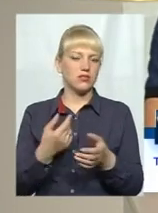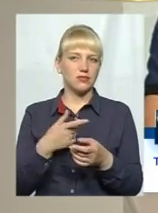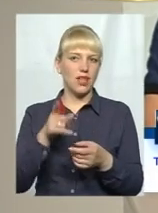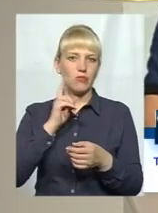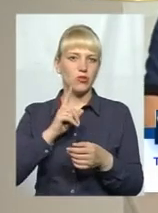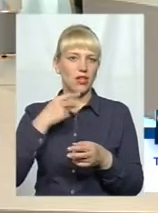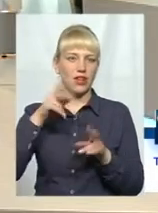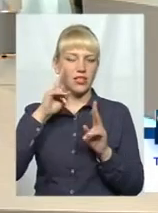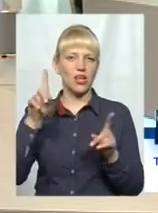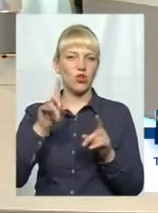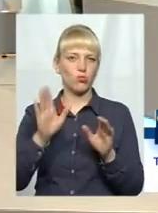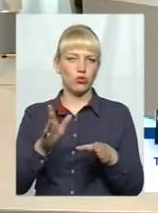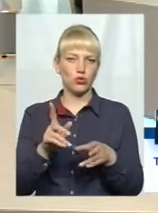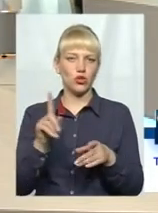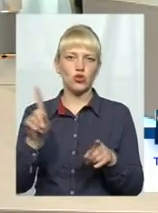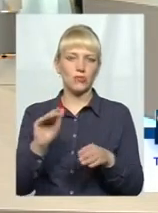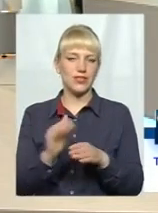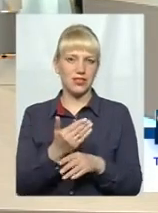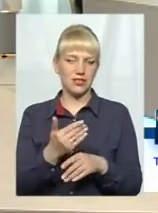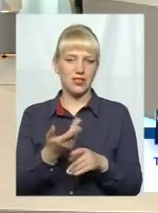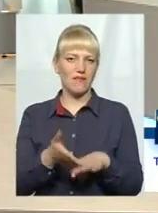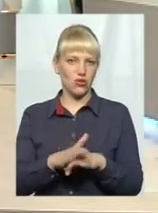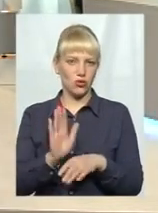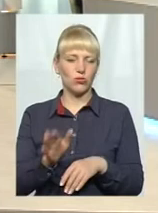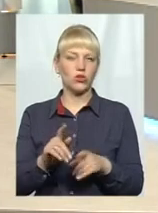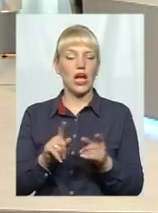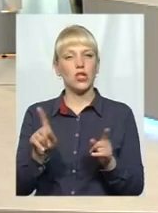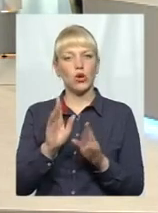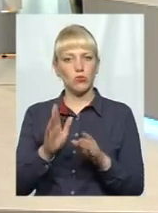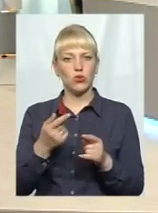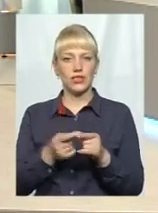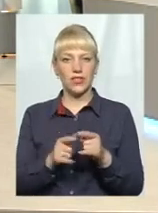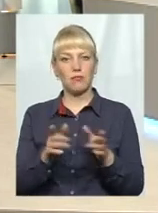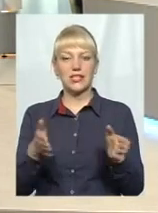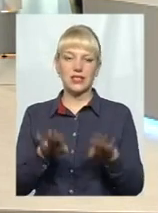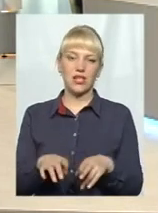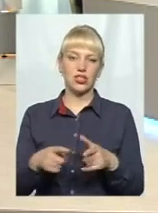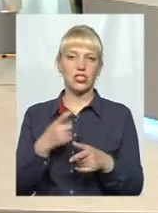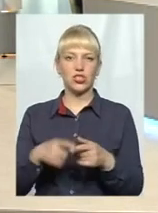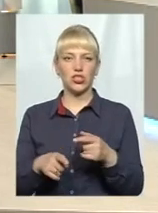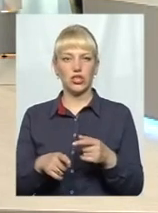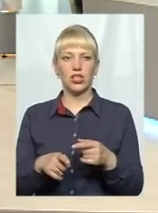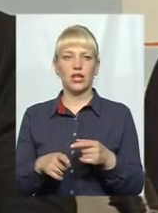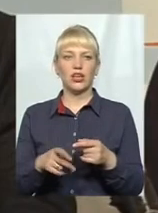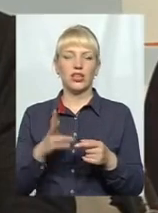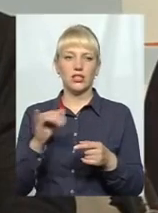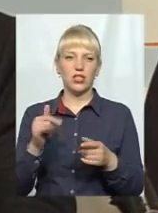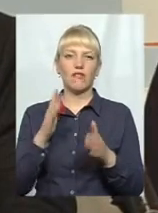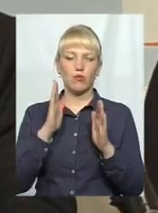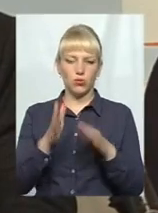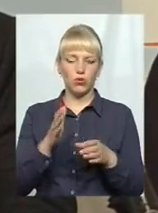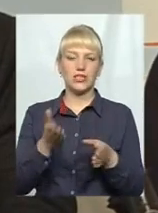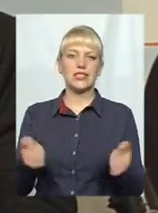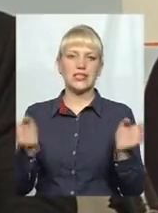знести, це, мабуть, трошки важкувате. Ось, що буде з ними? Чи вони залишаться, чи ні? Вони залишаться, але ми будемо по них розробляти